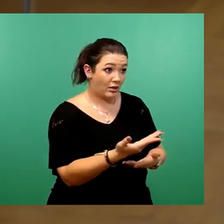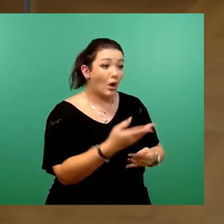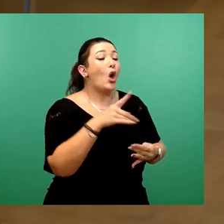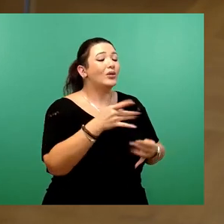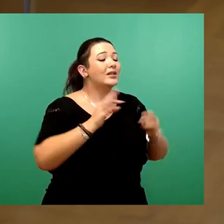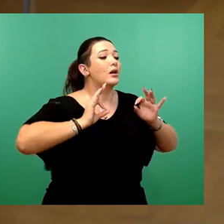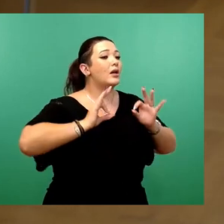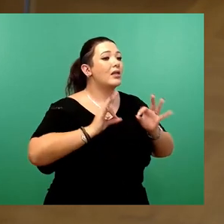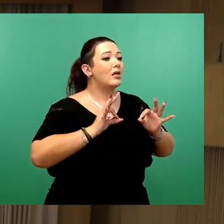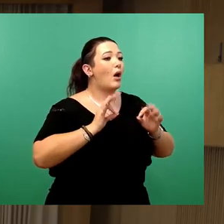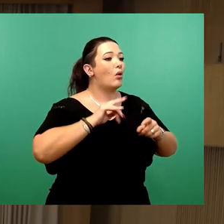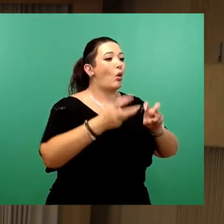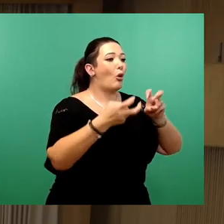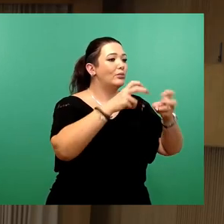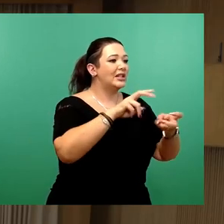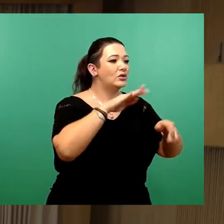nächsten Jahre?